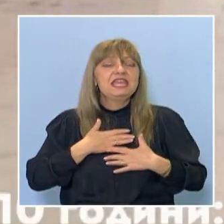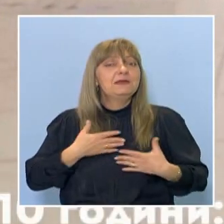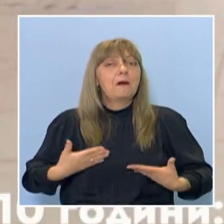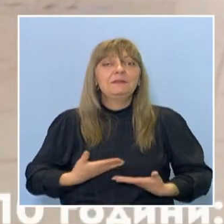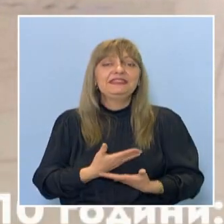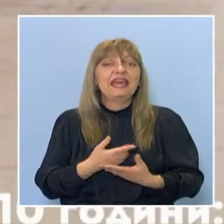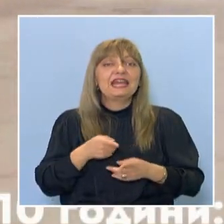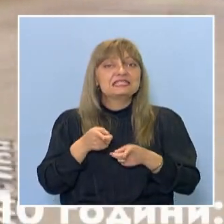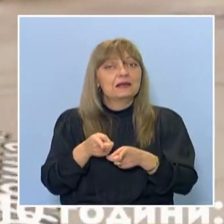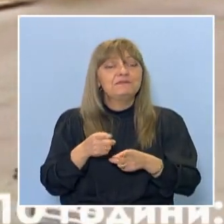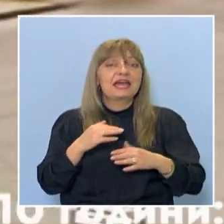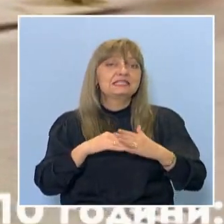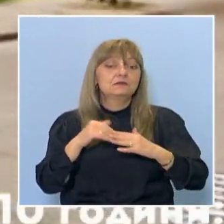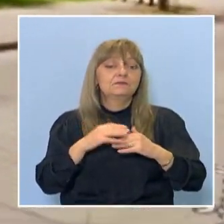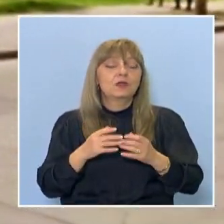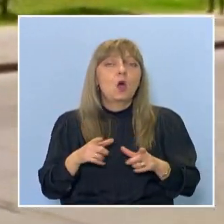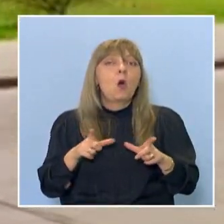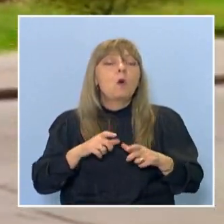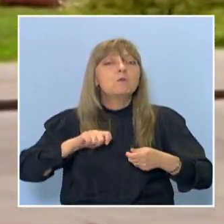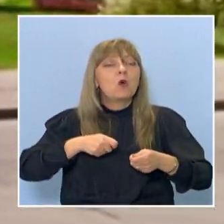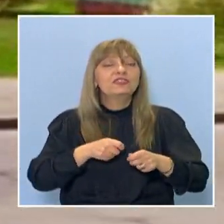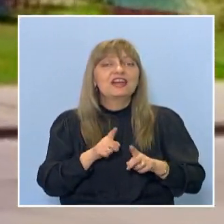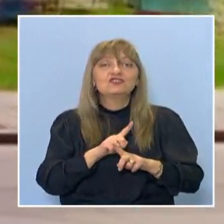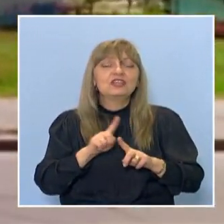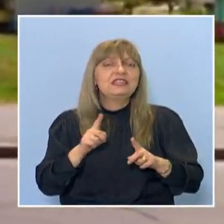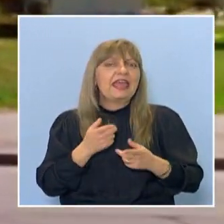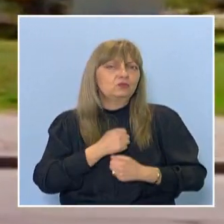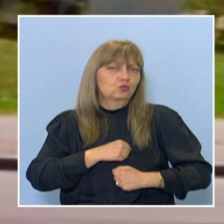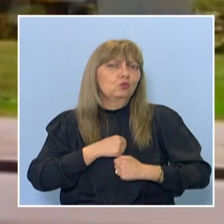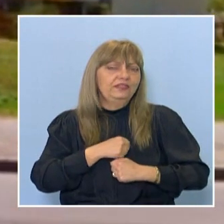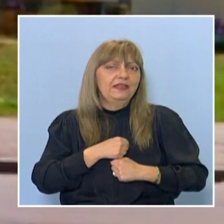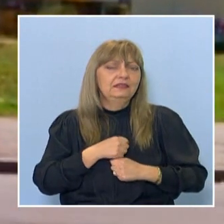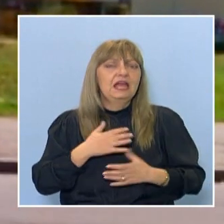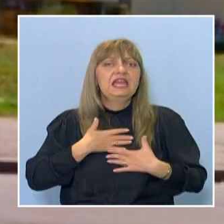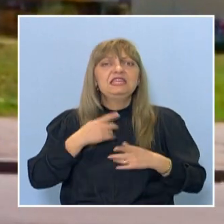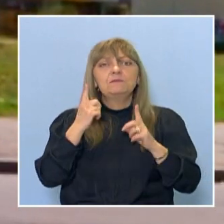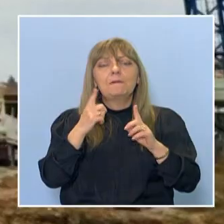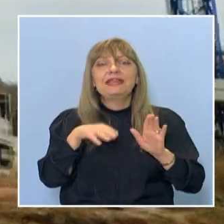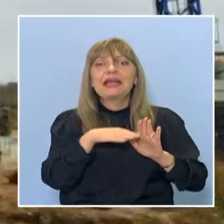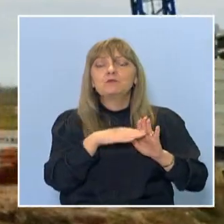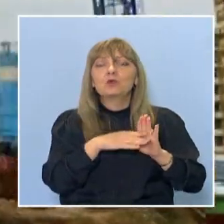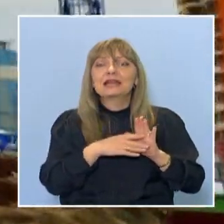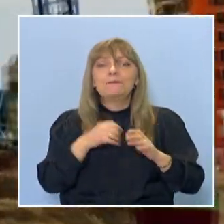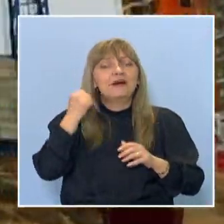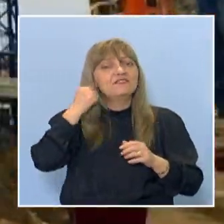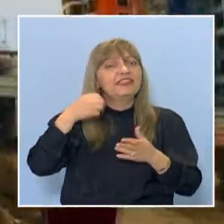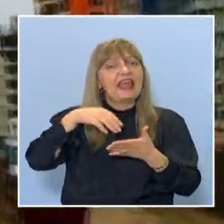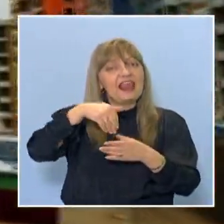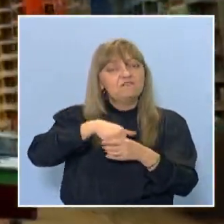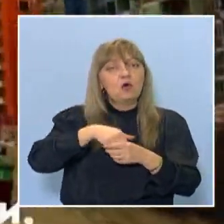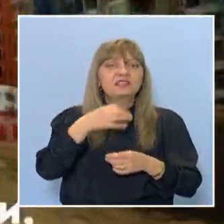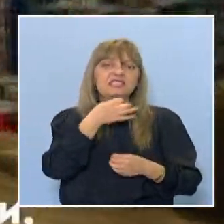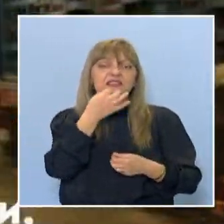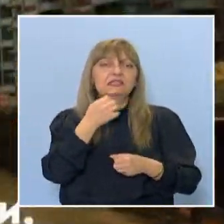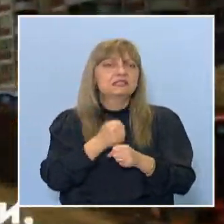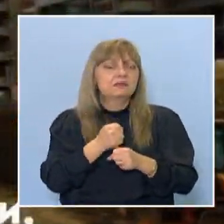телефона. Монтажа и там не беше особено сложно. Имаме една програмка на телефона. С нея съм се свикнал да работя и